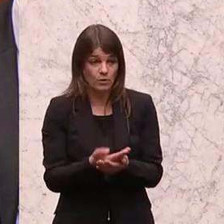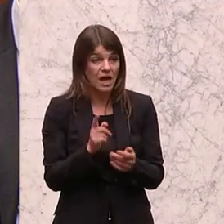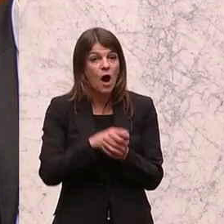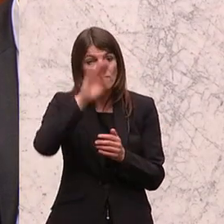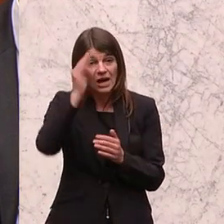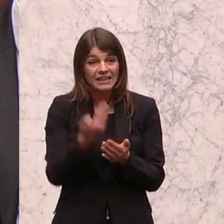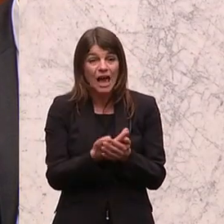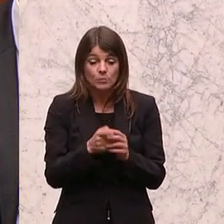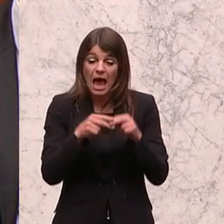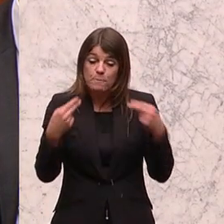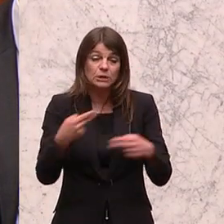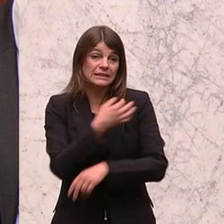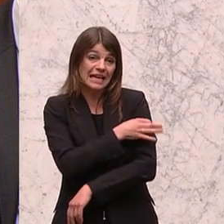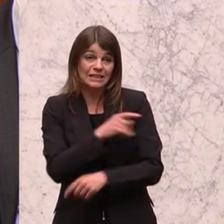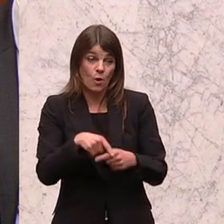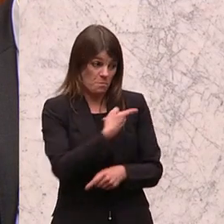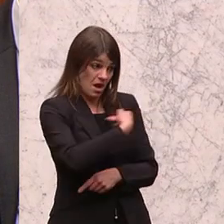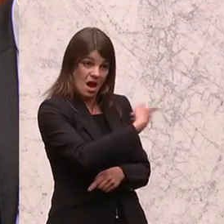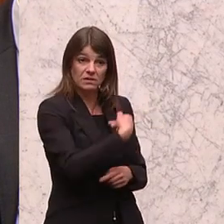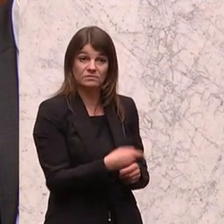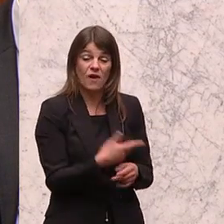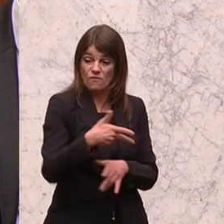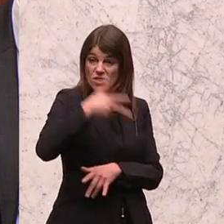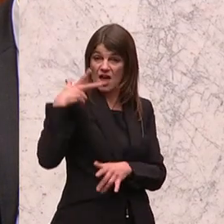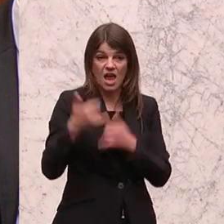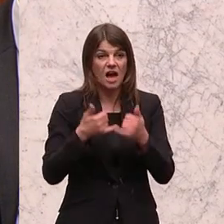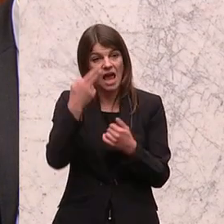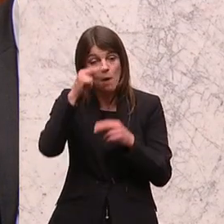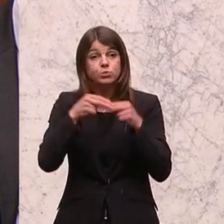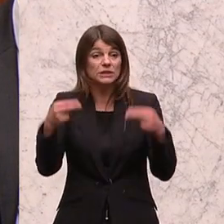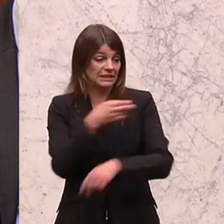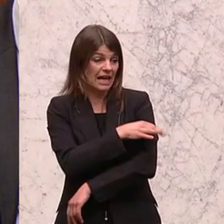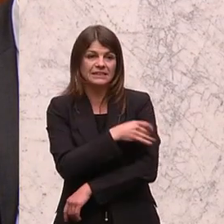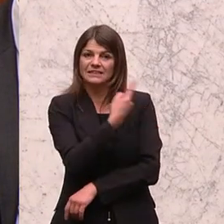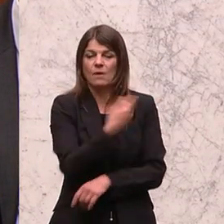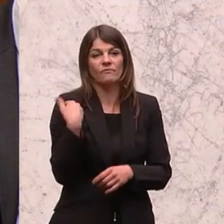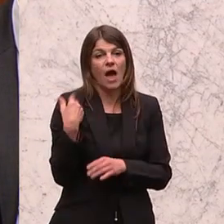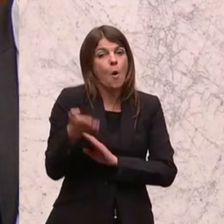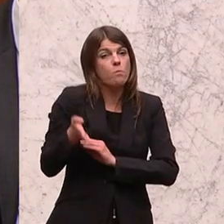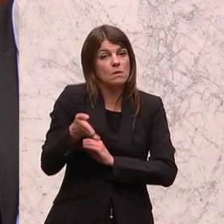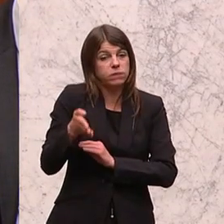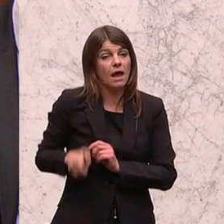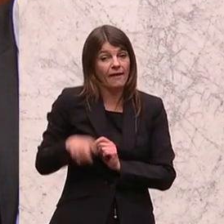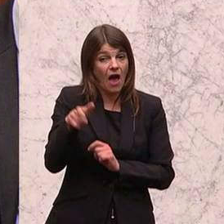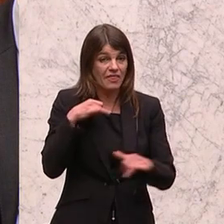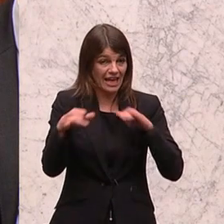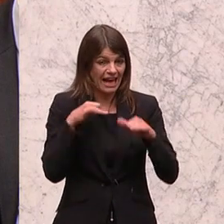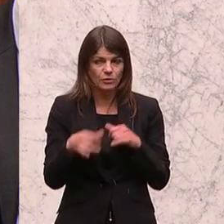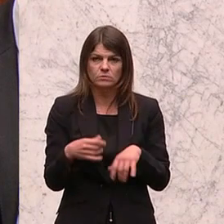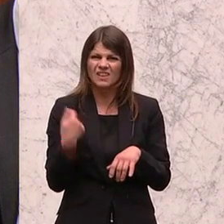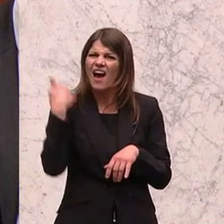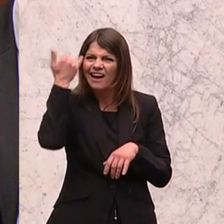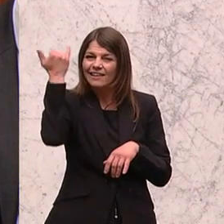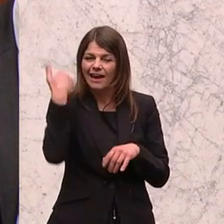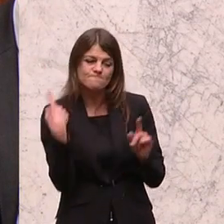zwischen dem Herrn Bundeskanzler und mir. Das ist schon drei Jahre her, da war der Herr Bundeskanzler noch ÖBB-Generaldirektor und da habe ich ihn mit einer Idee